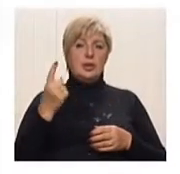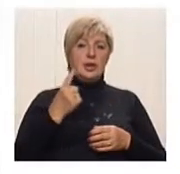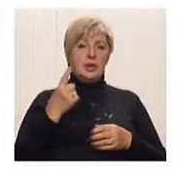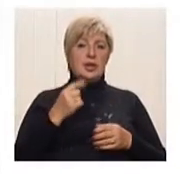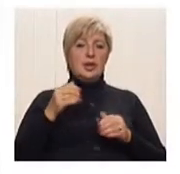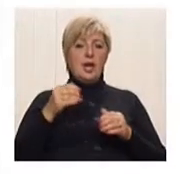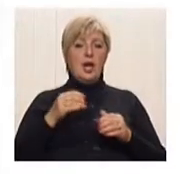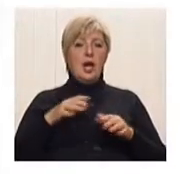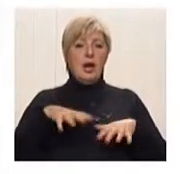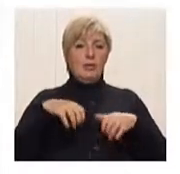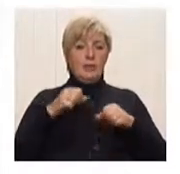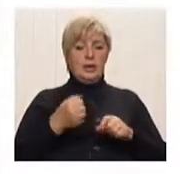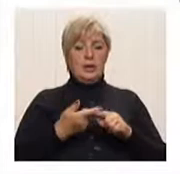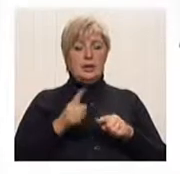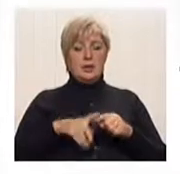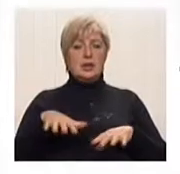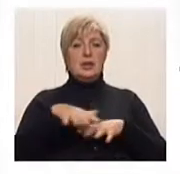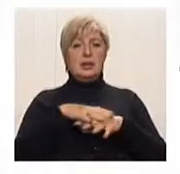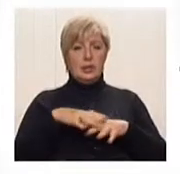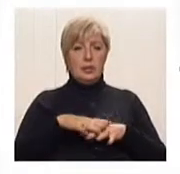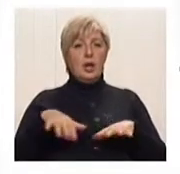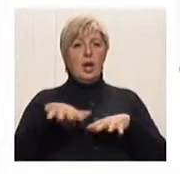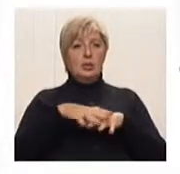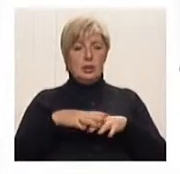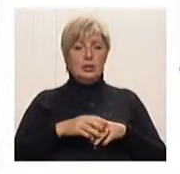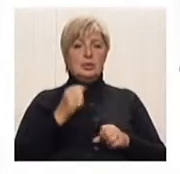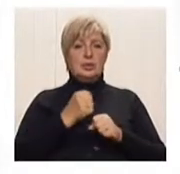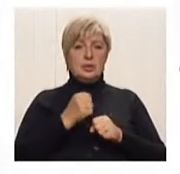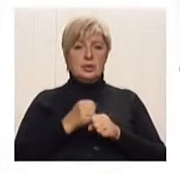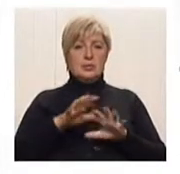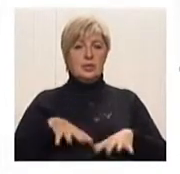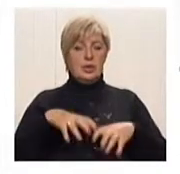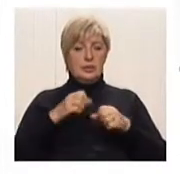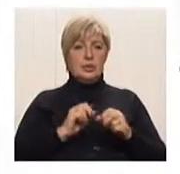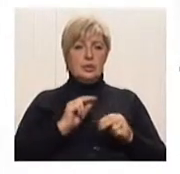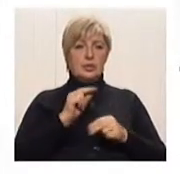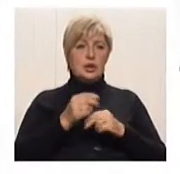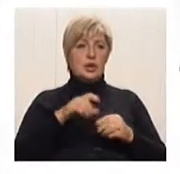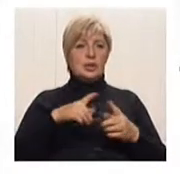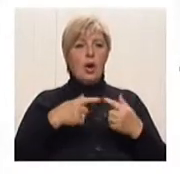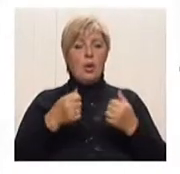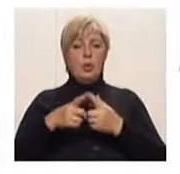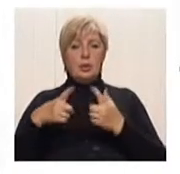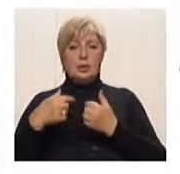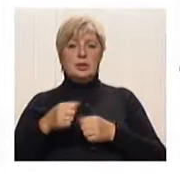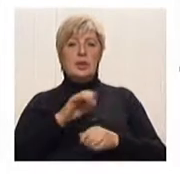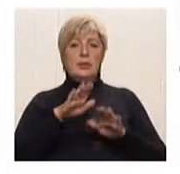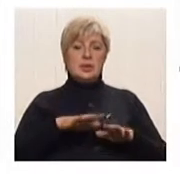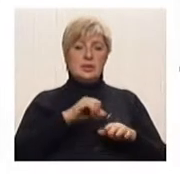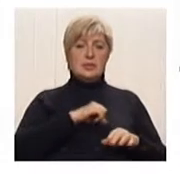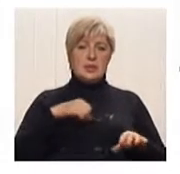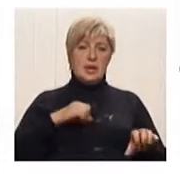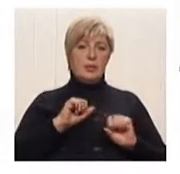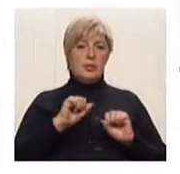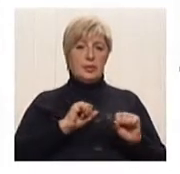влади в Україні є народ. Народ здійснює владу безпосередньо і через органи державної влади та органи місцевого самоврядування. Право